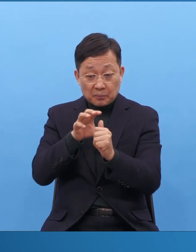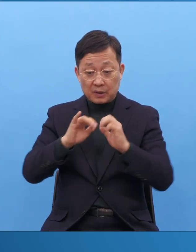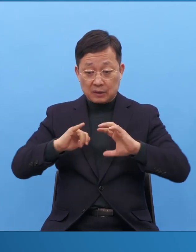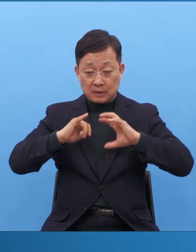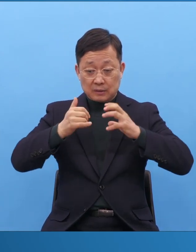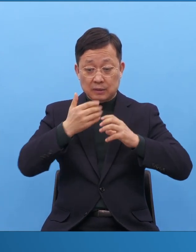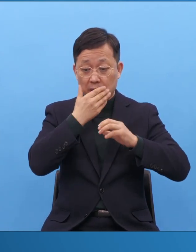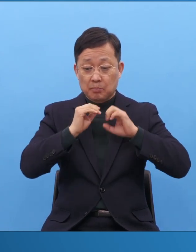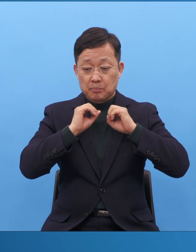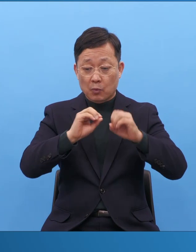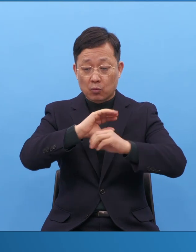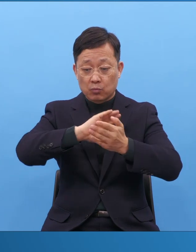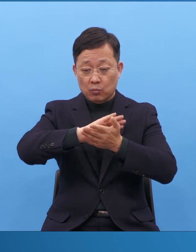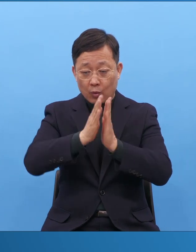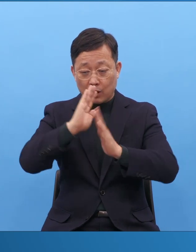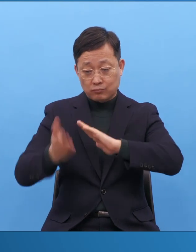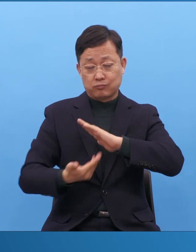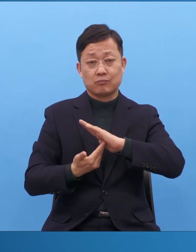애급시도 있었던 거예요.